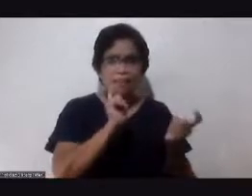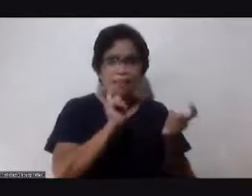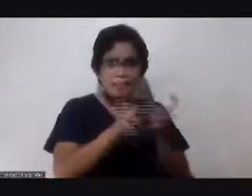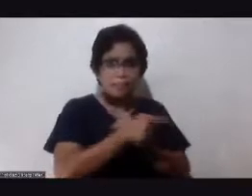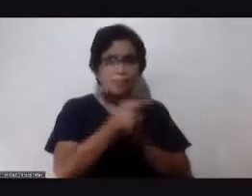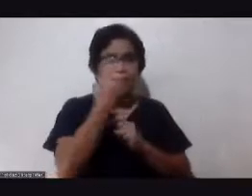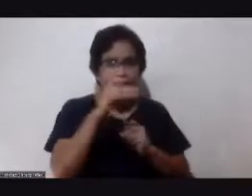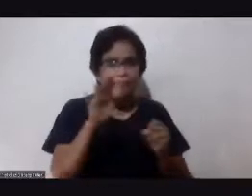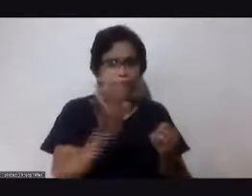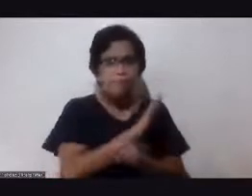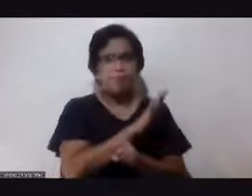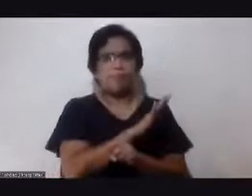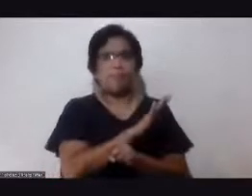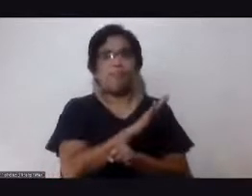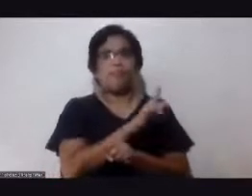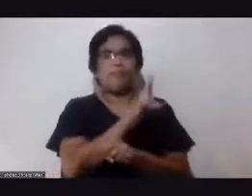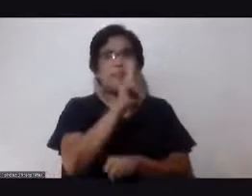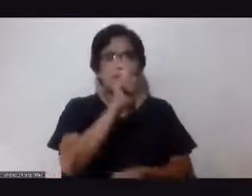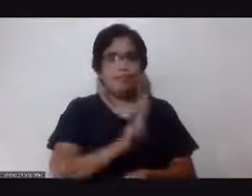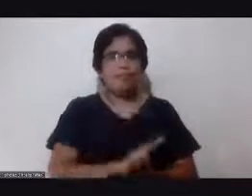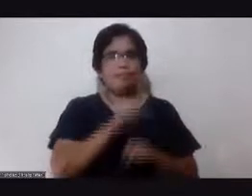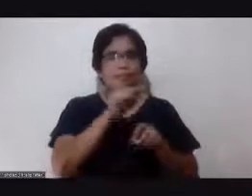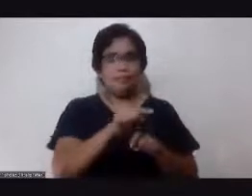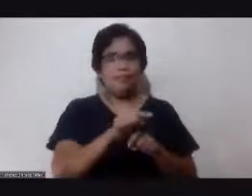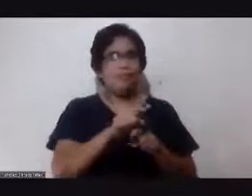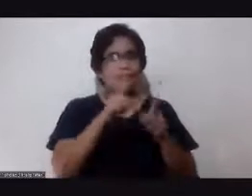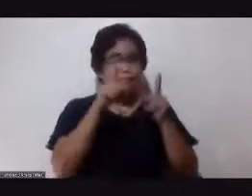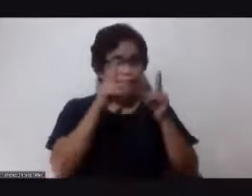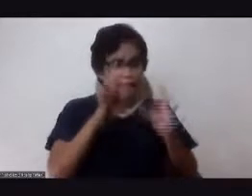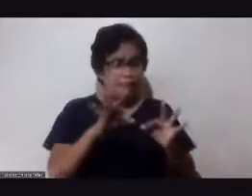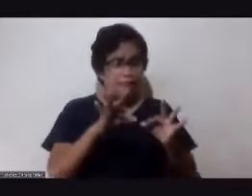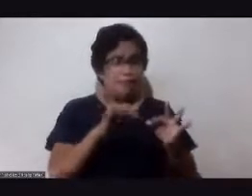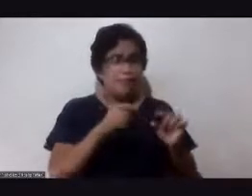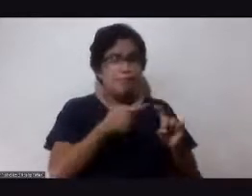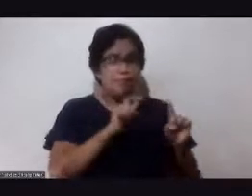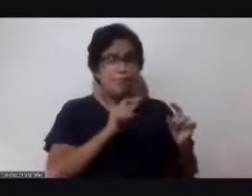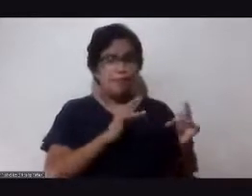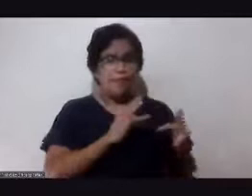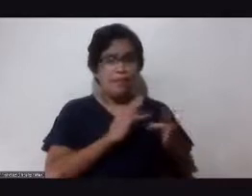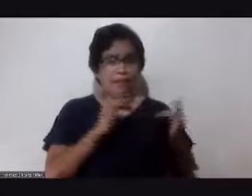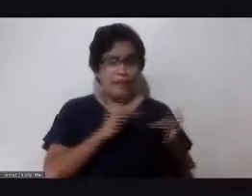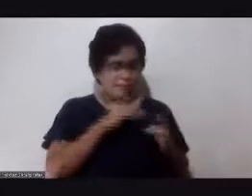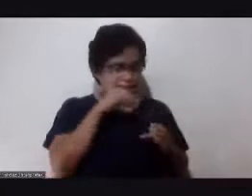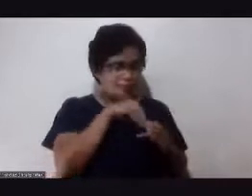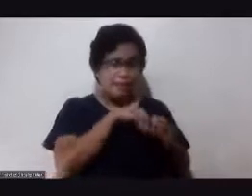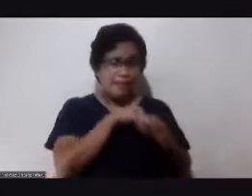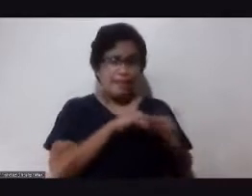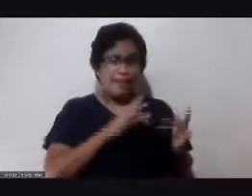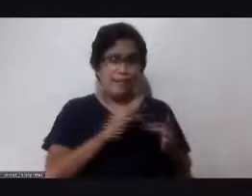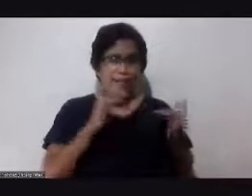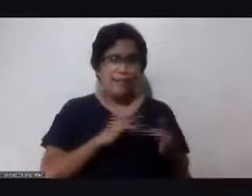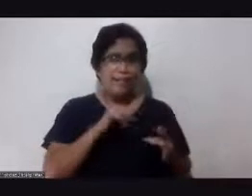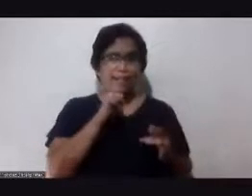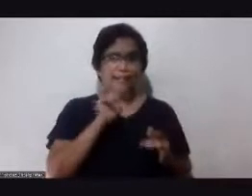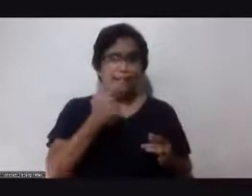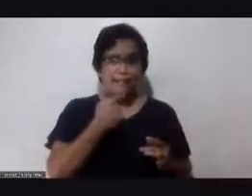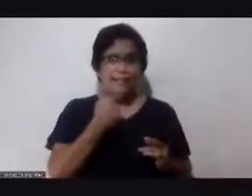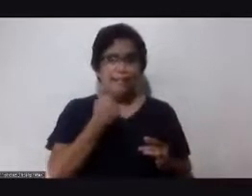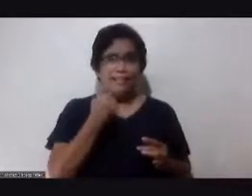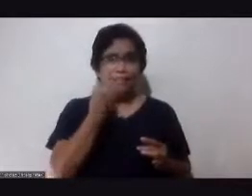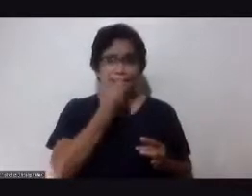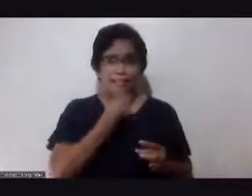itong mapakinabangan, eh kailangan talaga yung desisyon ay galing sa puso, hindi lamang sa nguso. Tama ba yun ba, Benson, no?